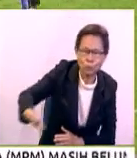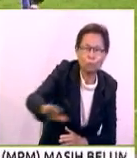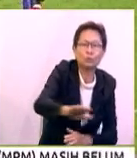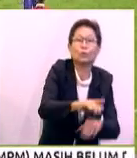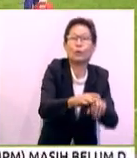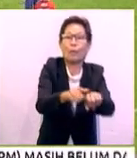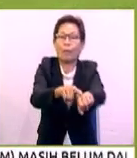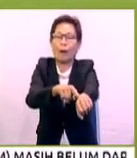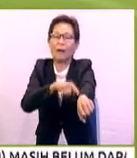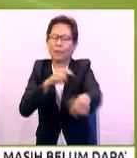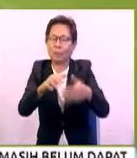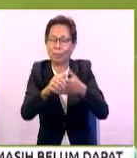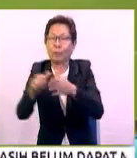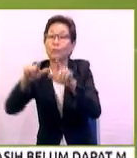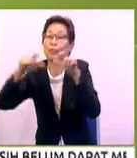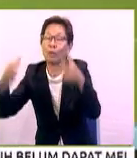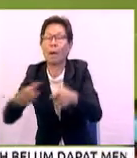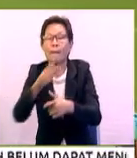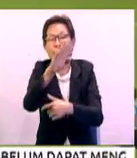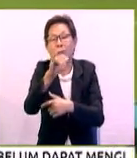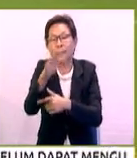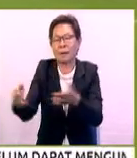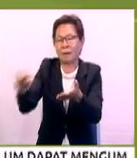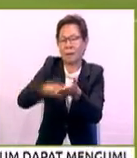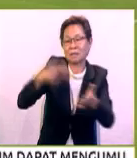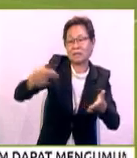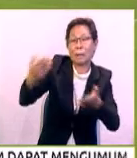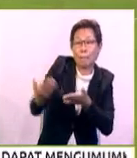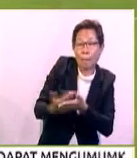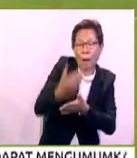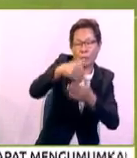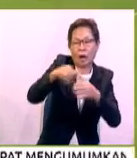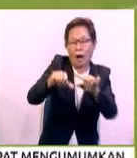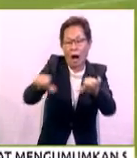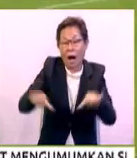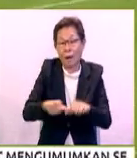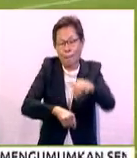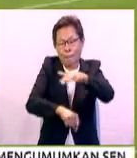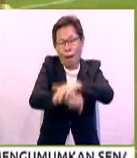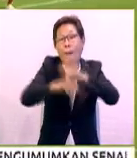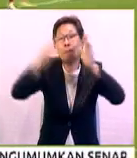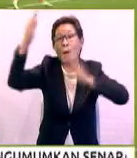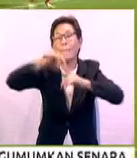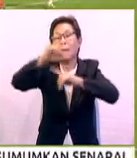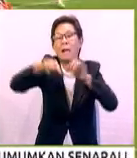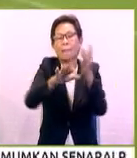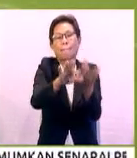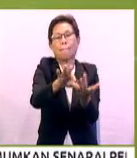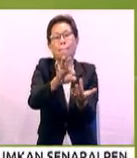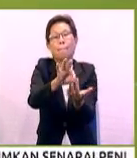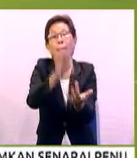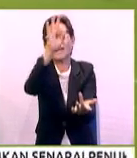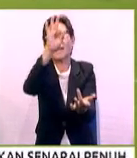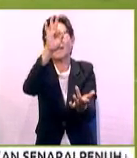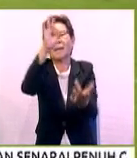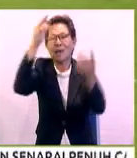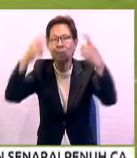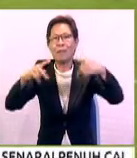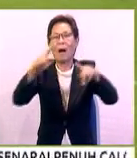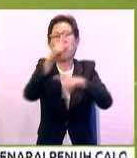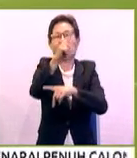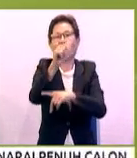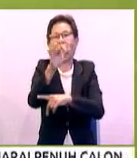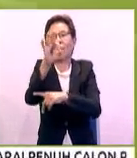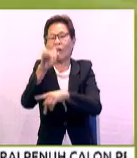memimpin pasukan ini. Bibi Ramjani melakar sejarah baharu dalam arena bola sepak negara apabila dipilih sebagai Presiden